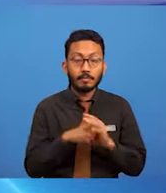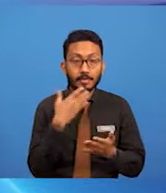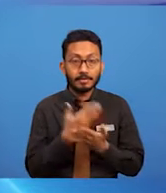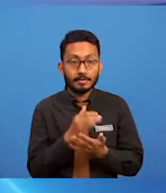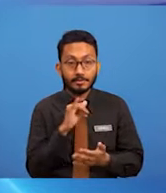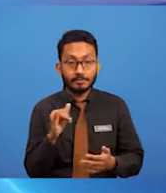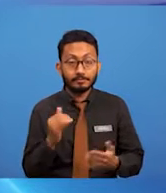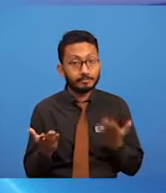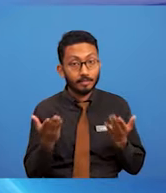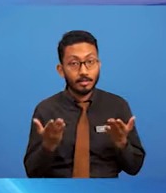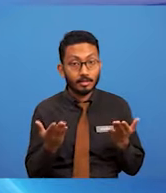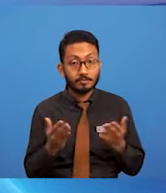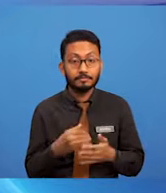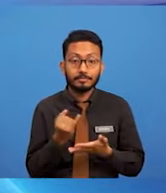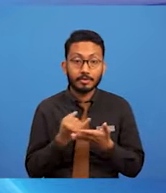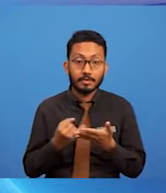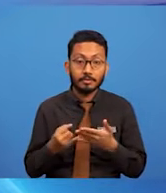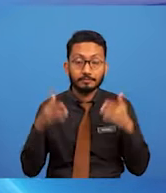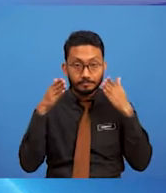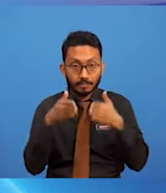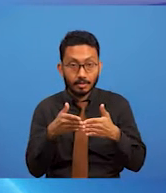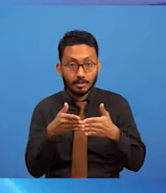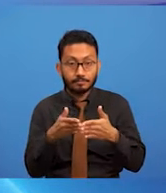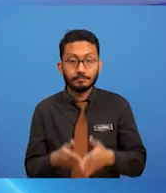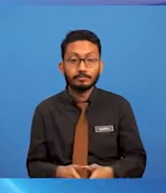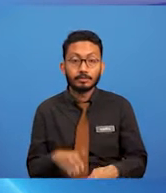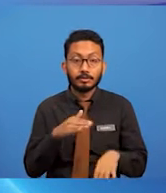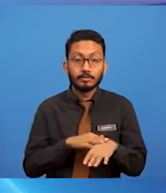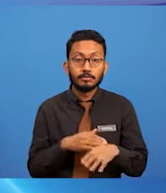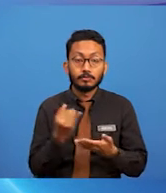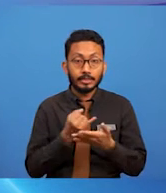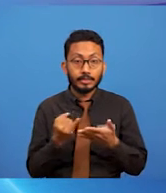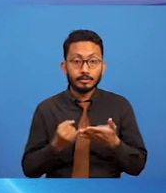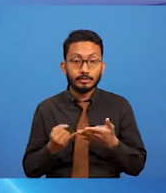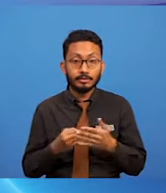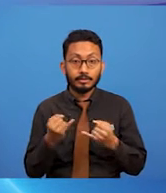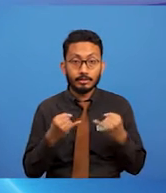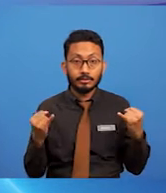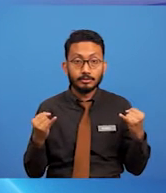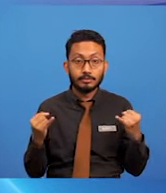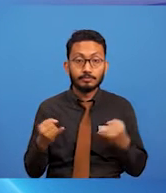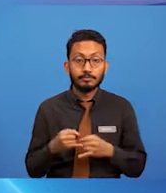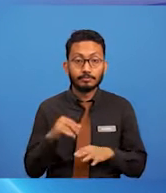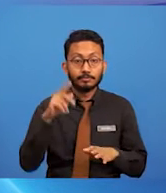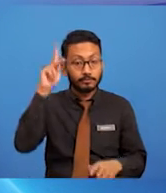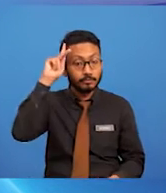Lukisan ini ia tertumpu kepada lukisan jenis portret,